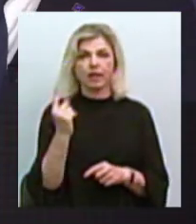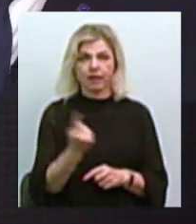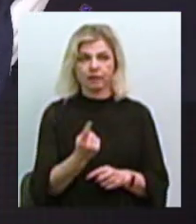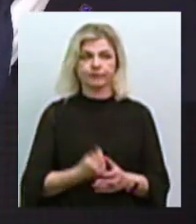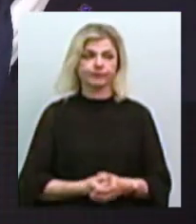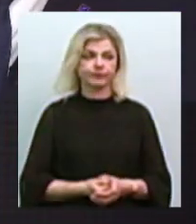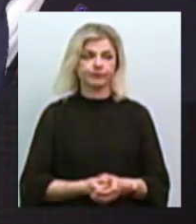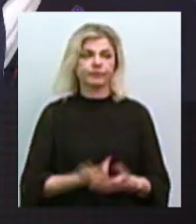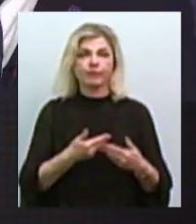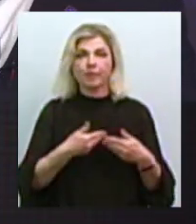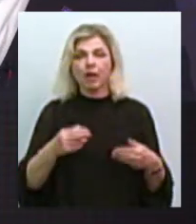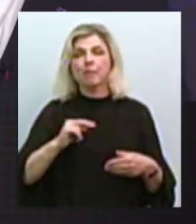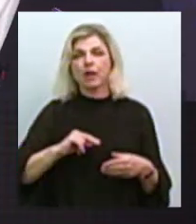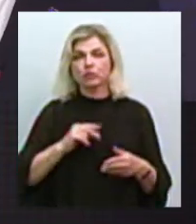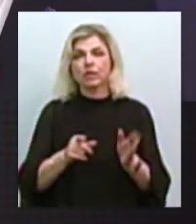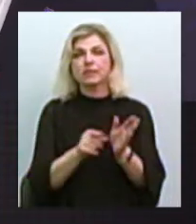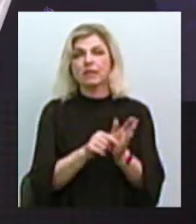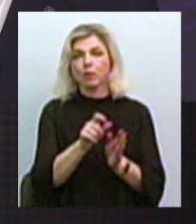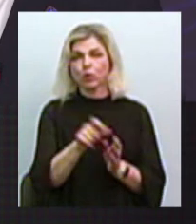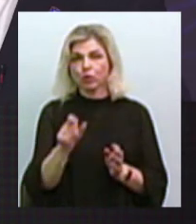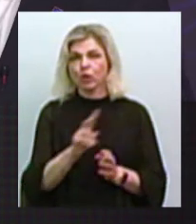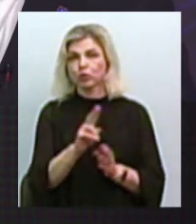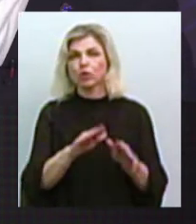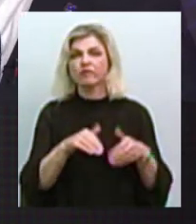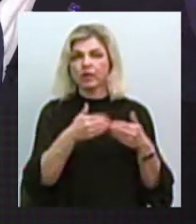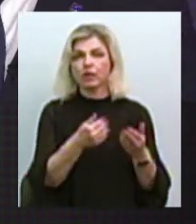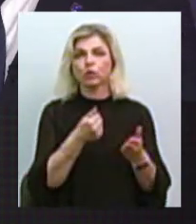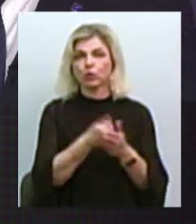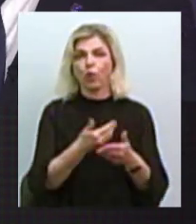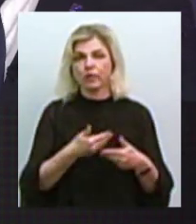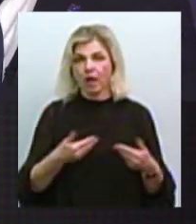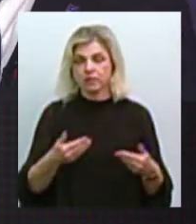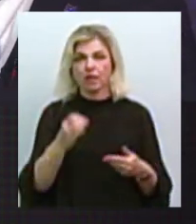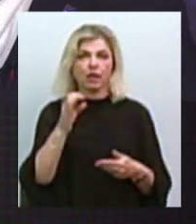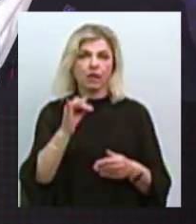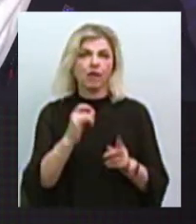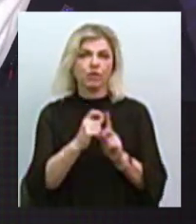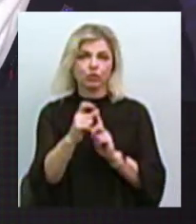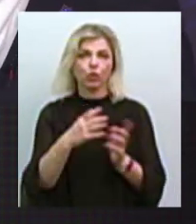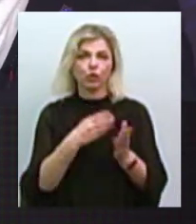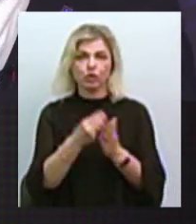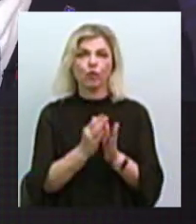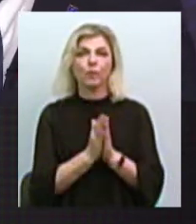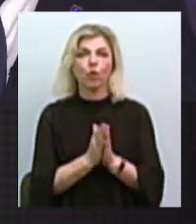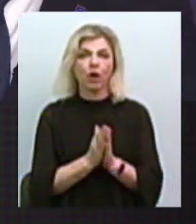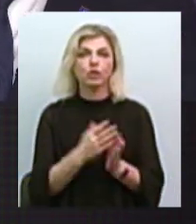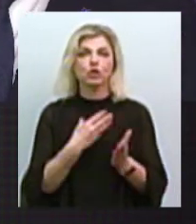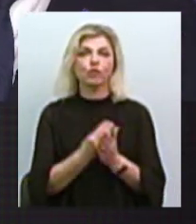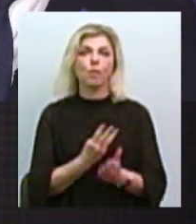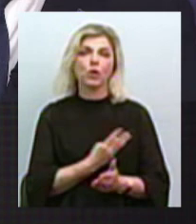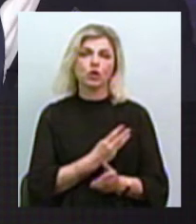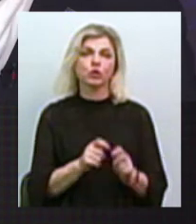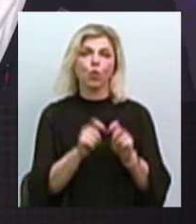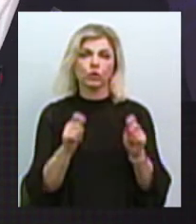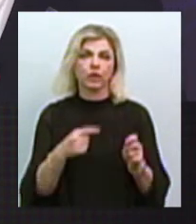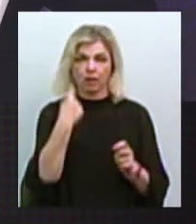І дійсно ми працюємо з тими людьми, які звертаються до нас і висловлюють своє прохання і своє бажання відкрити